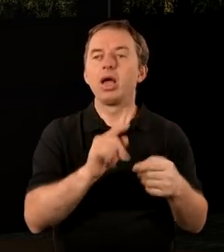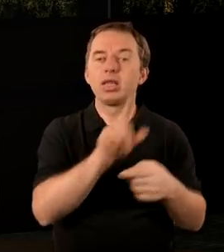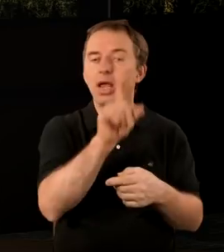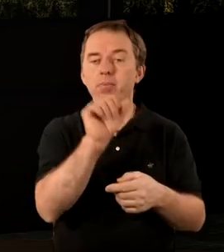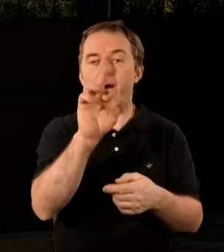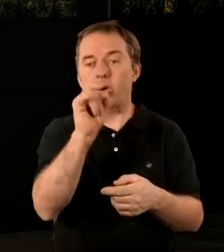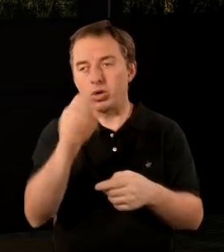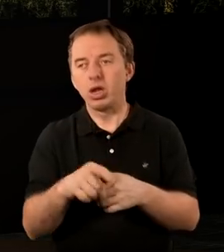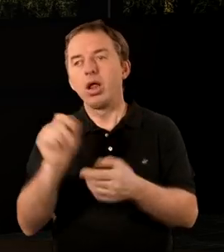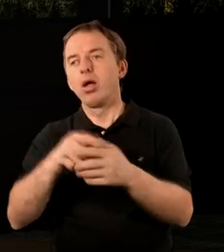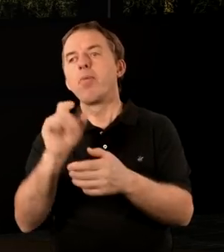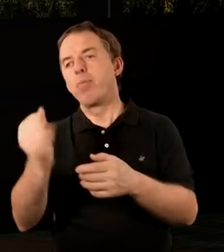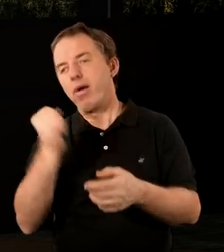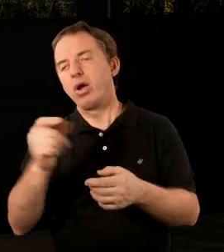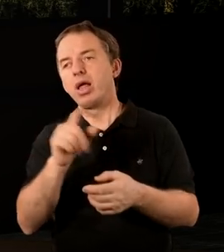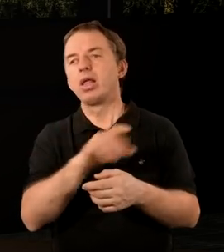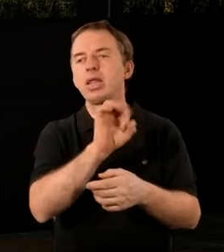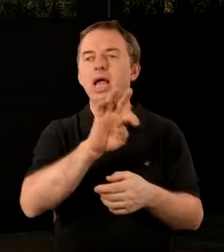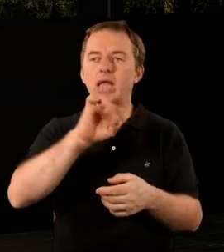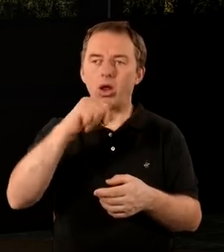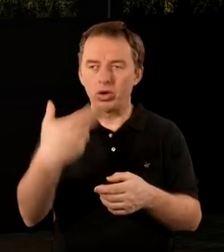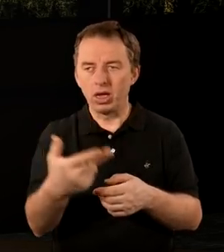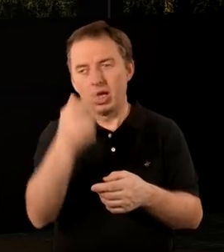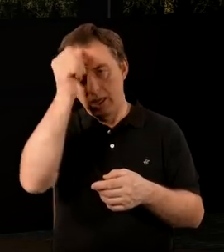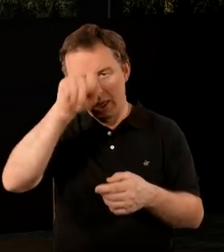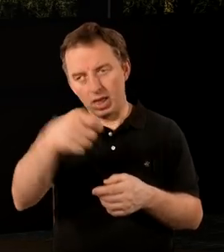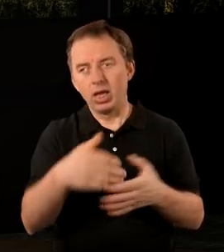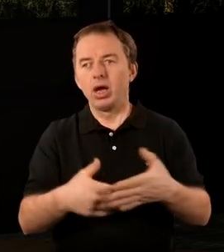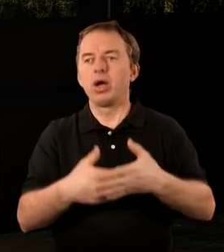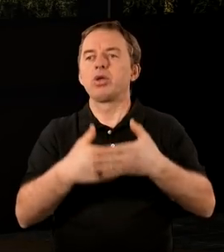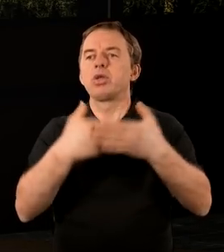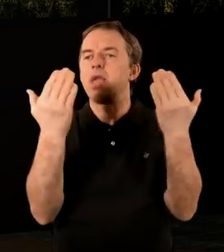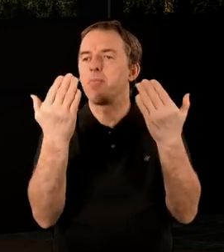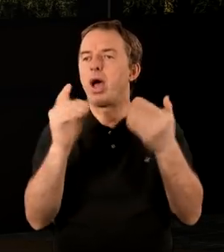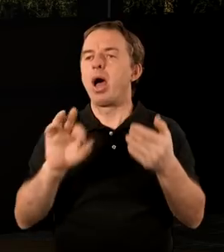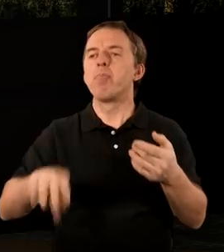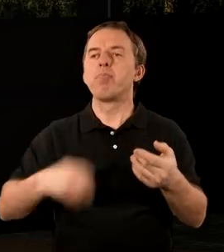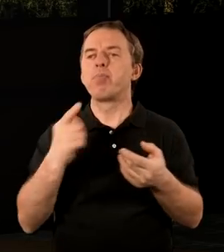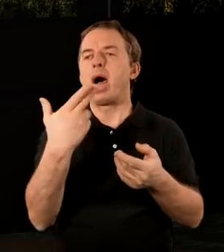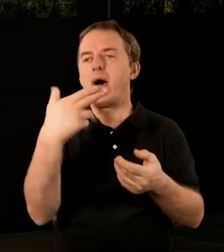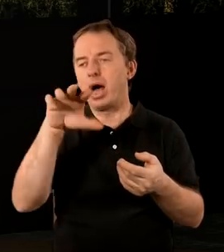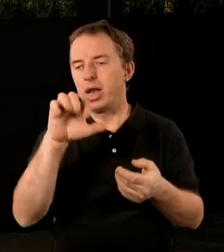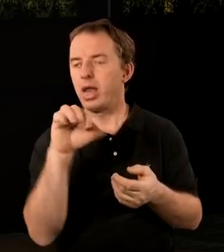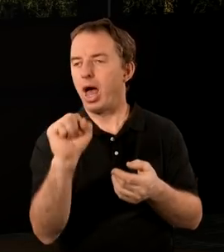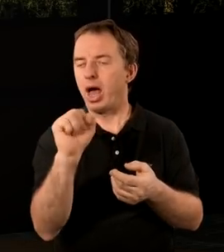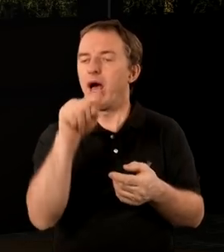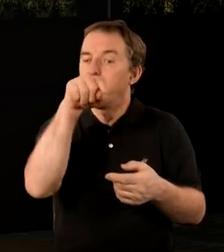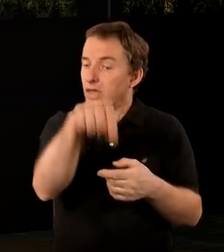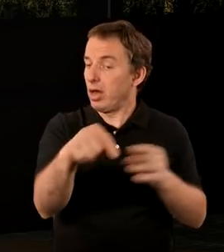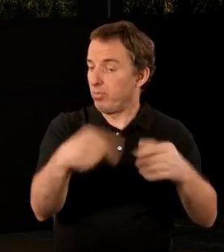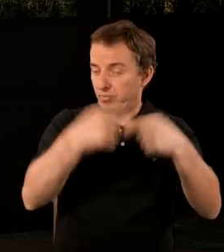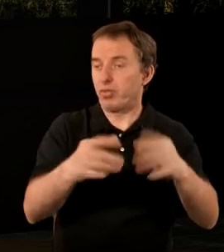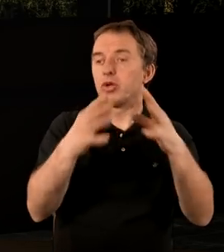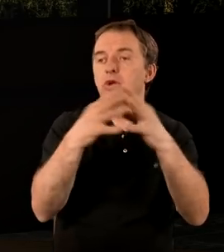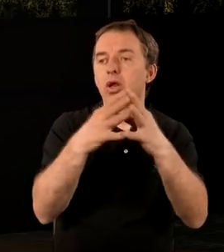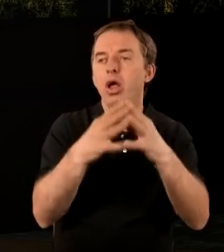Dzień paruzji i u Piotra, i u Pawła, jeśli dotycząco nazwany jest Dniem Pana, a właśnie w tym tekście, w